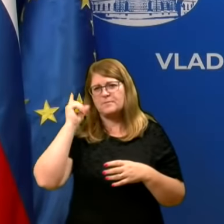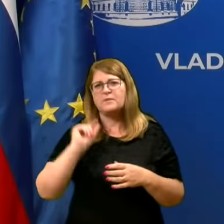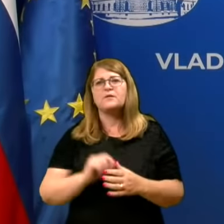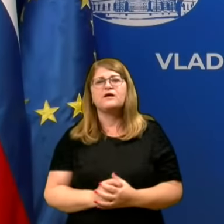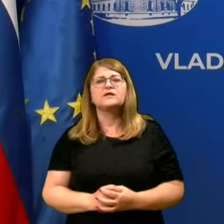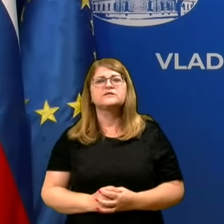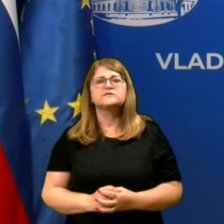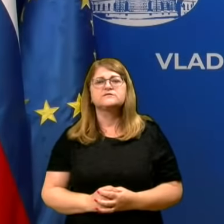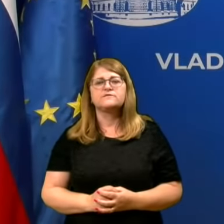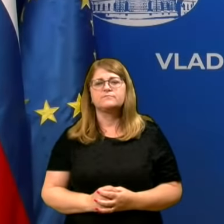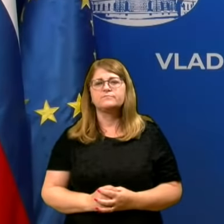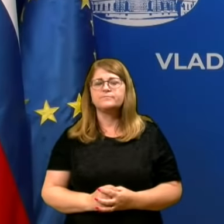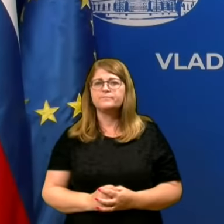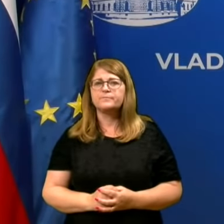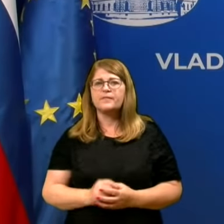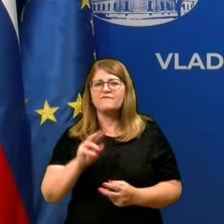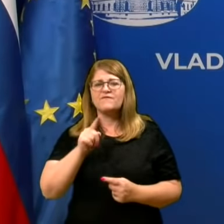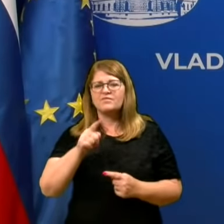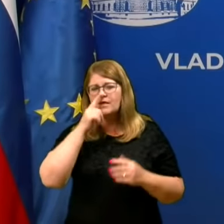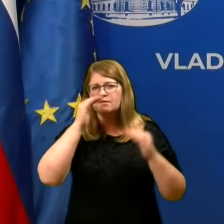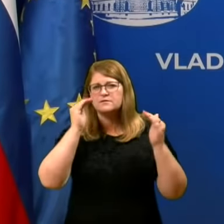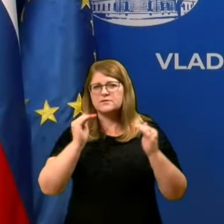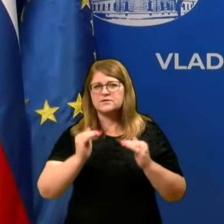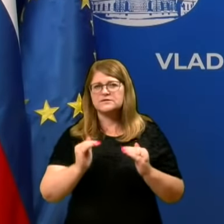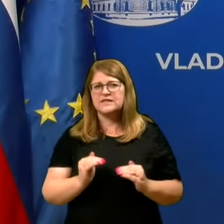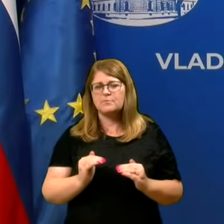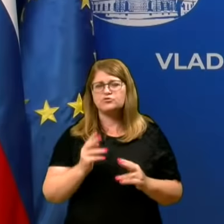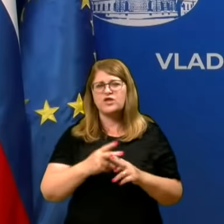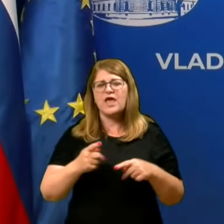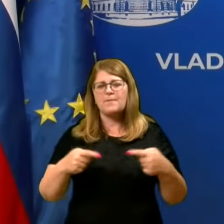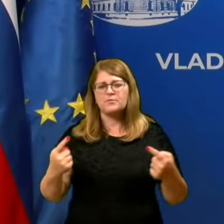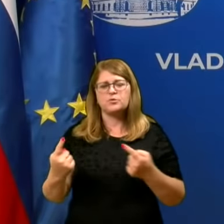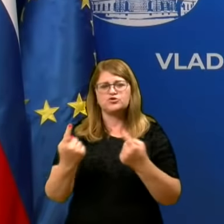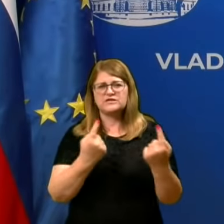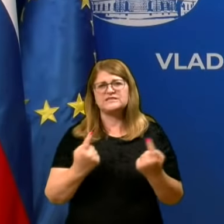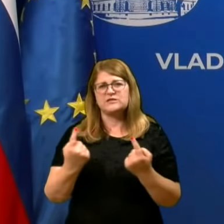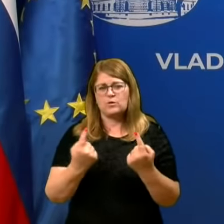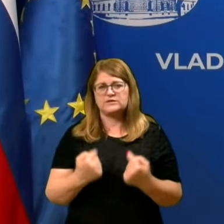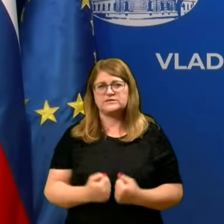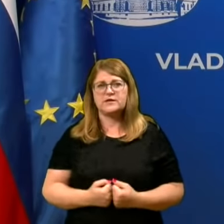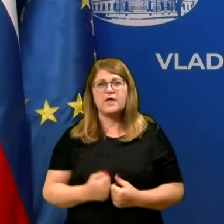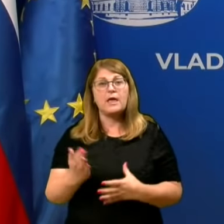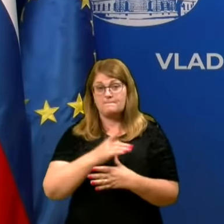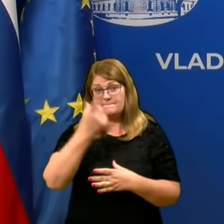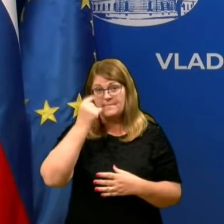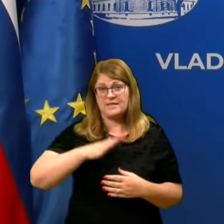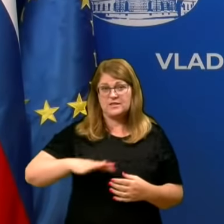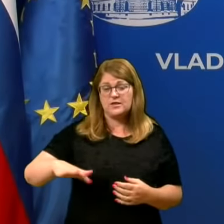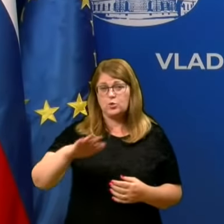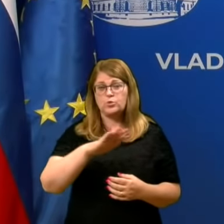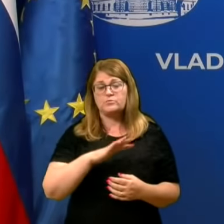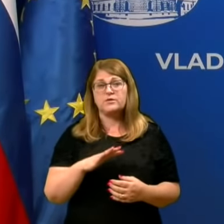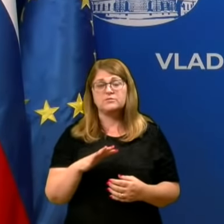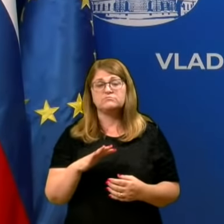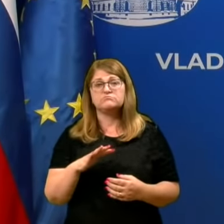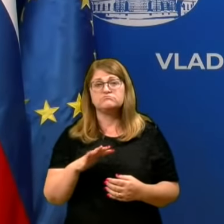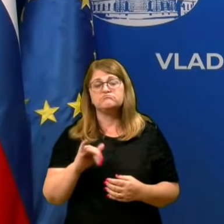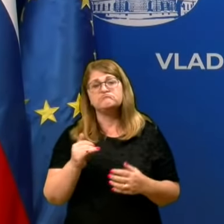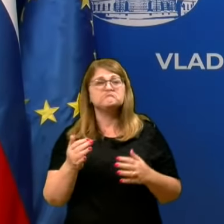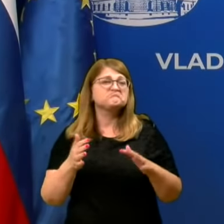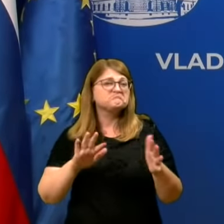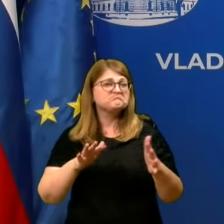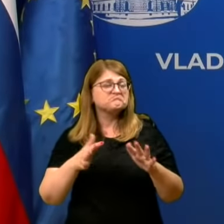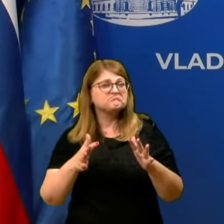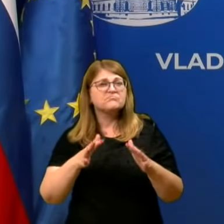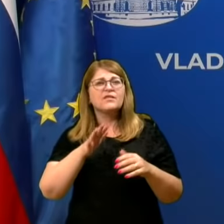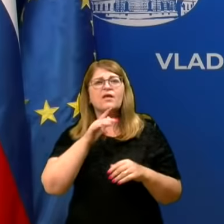v tej postopšovi oči vse epidemiološki situaciji. Med populacijo je nekje z